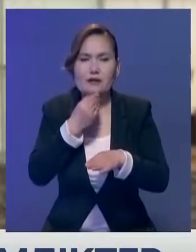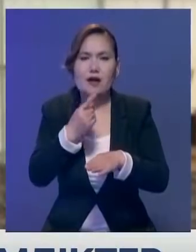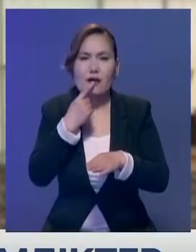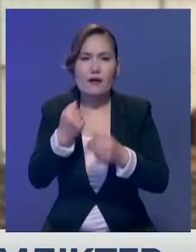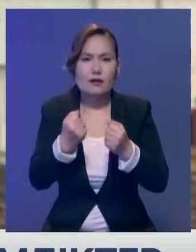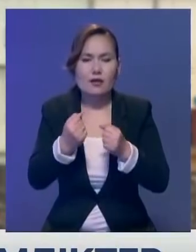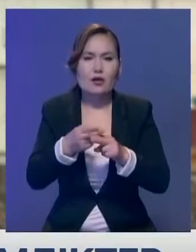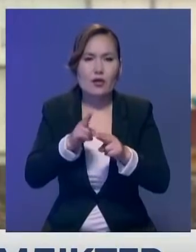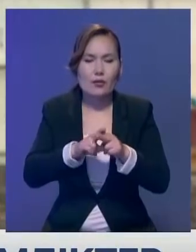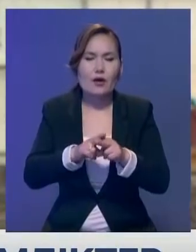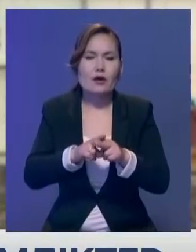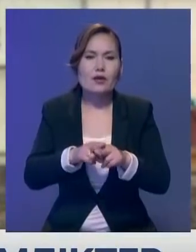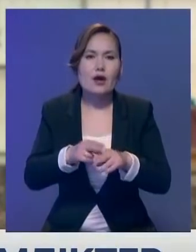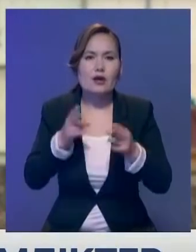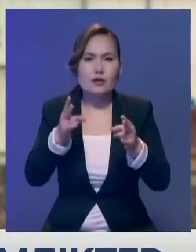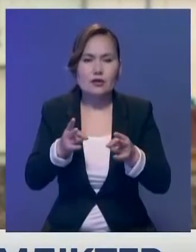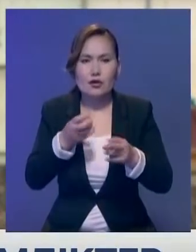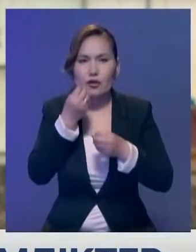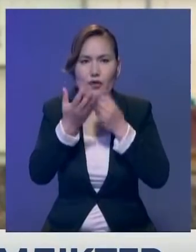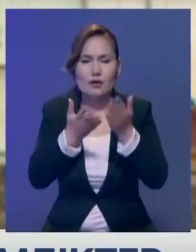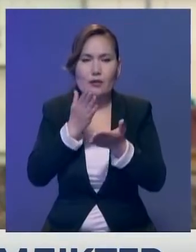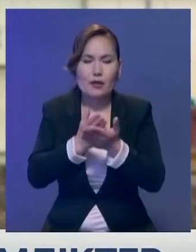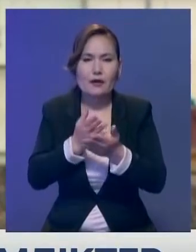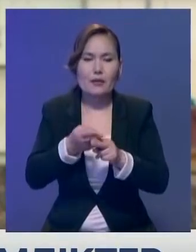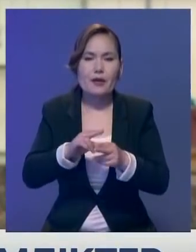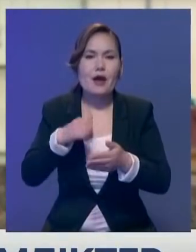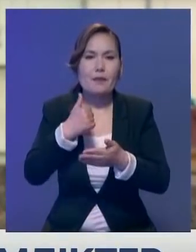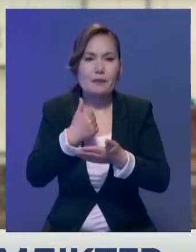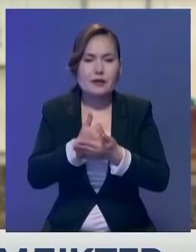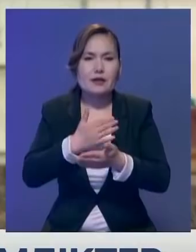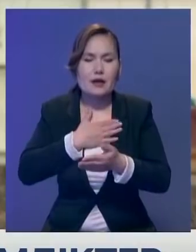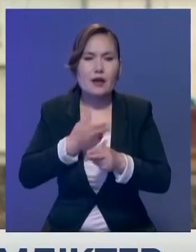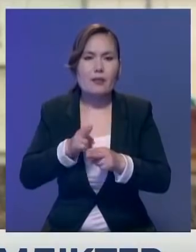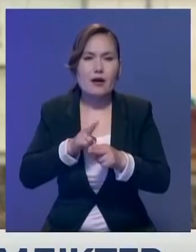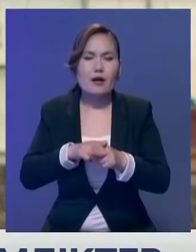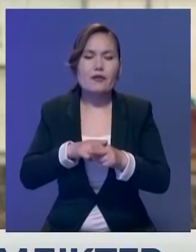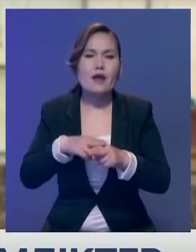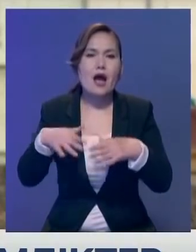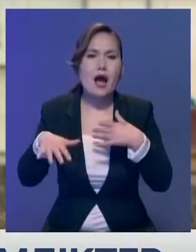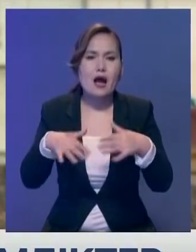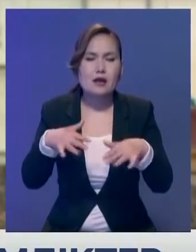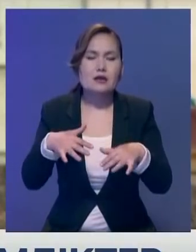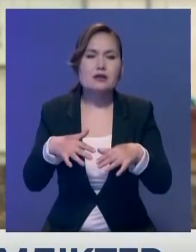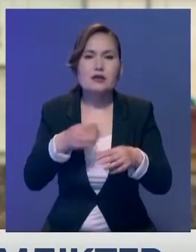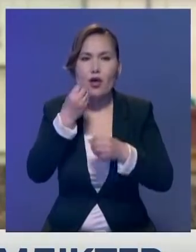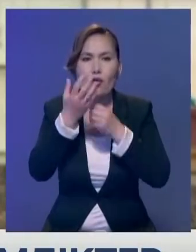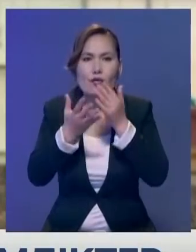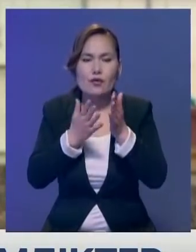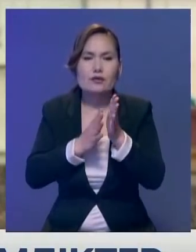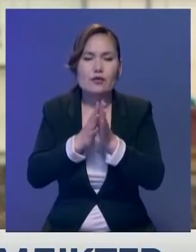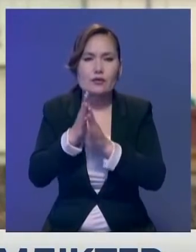Мамық шашпайтын терек түрлері бар. Бірақ біздің негізгі мақсат әлсіз өсімдік тұқымдарын көбейті және оларды